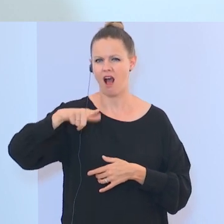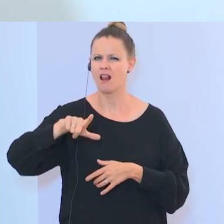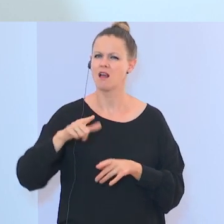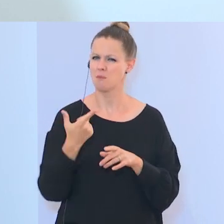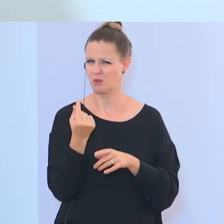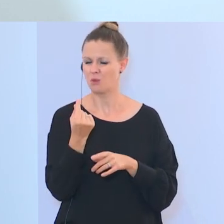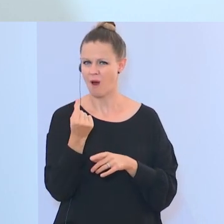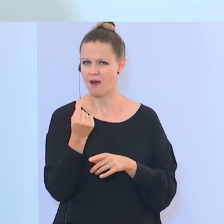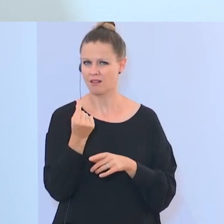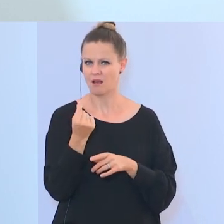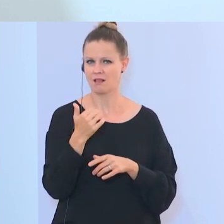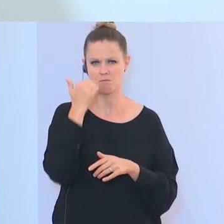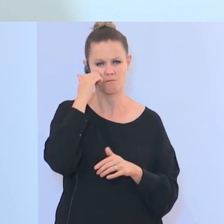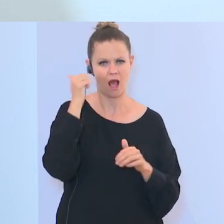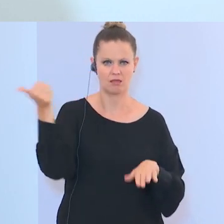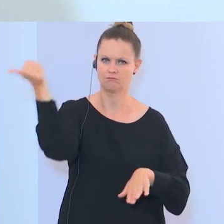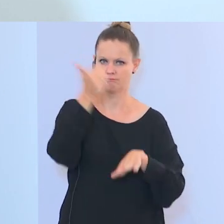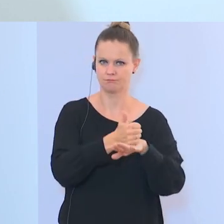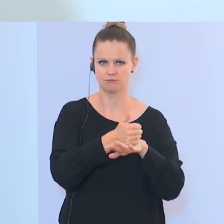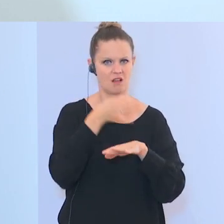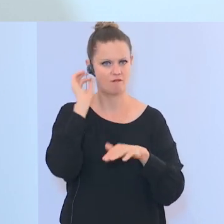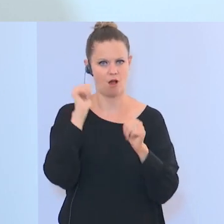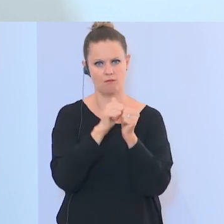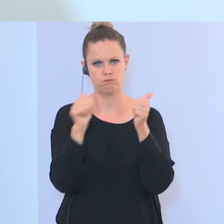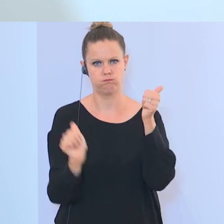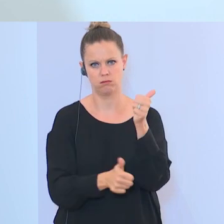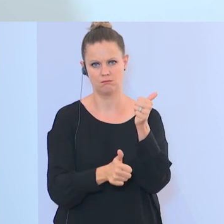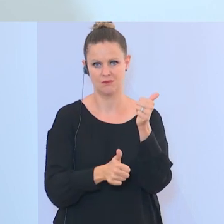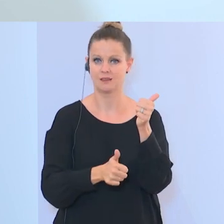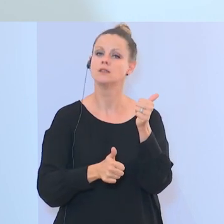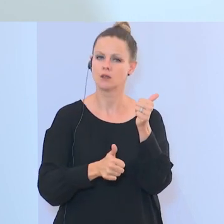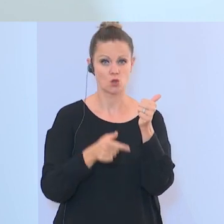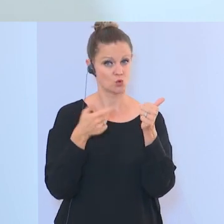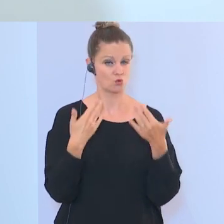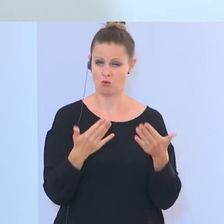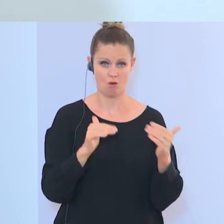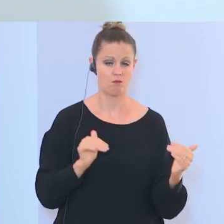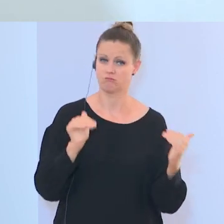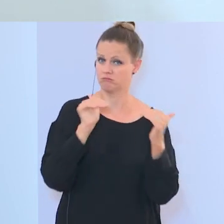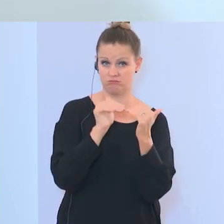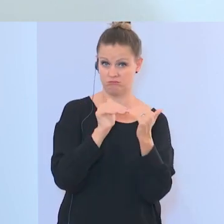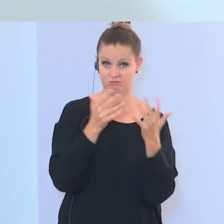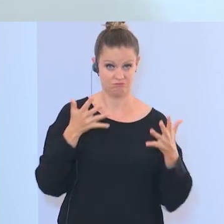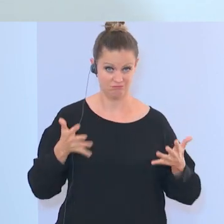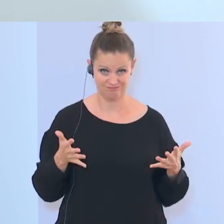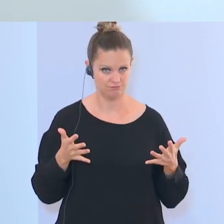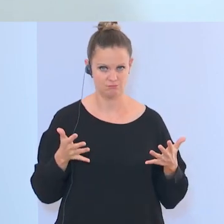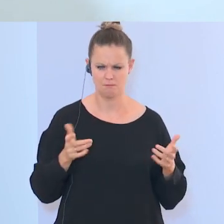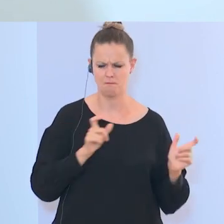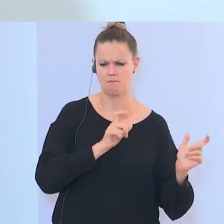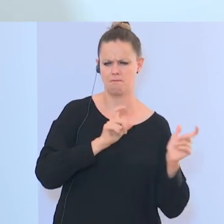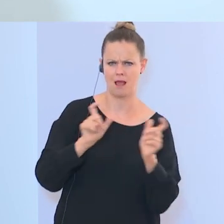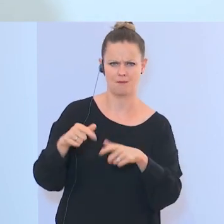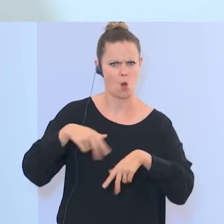das ist für mich auch eine gefährliche Ideologie, wo wir von Anfang an den Riegel vorschieben müssen. Meine Erwartungen für die ersten